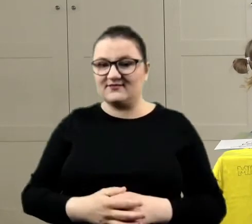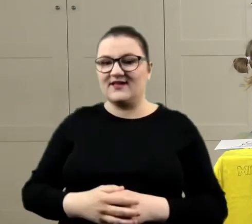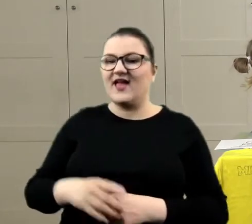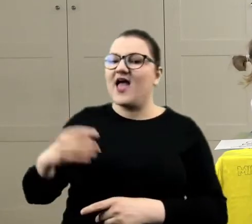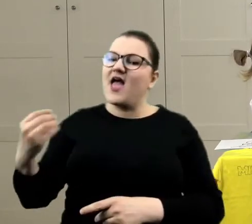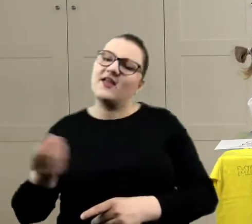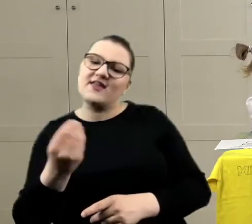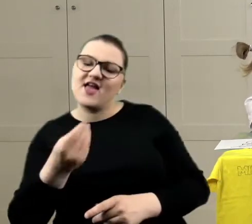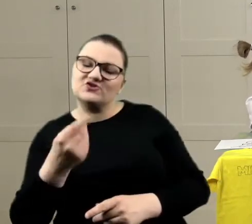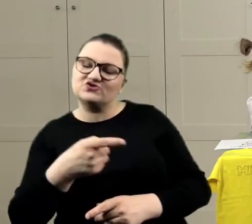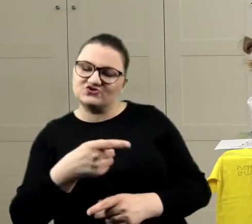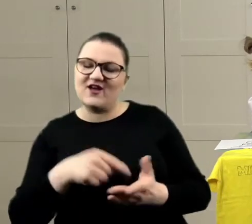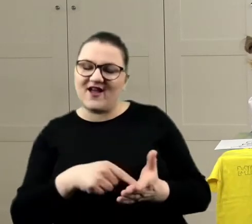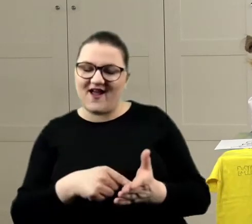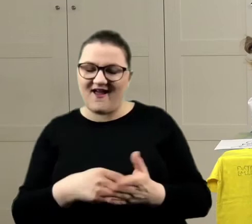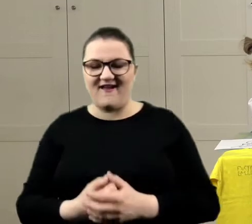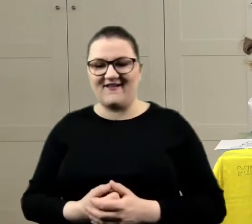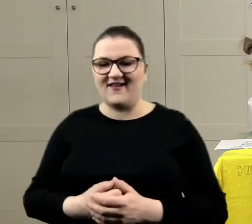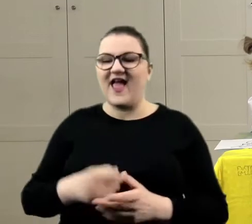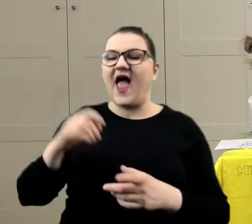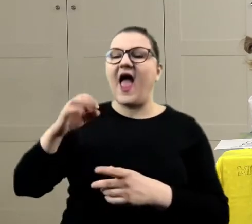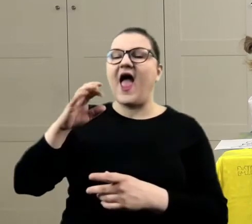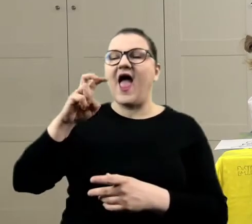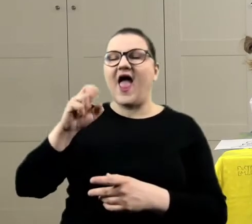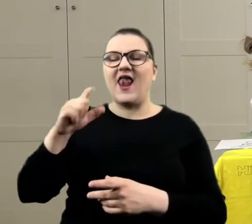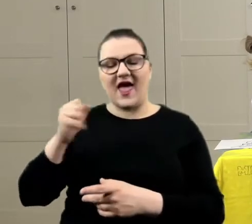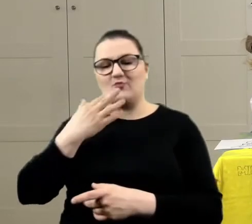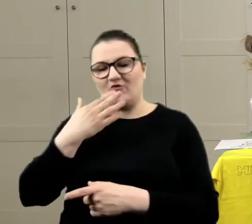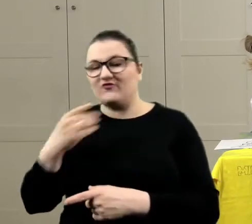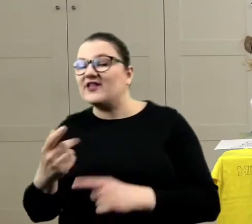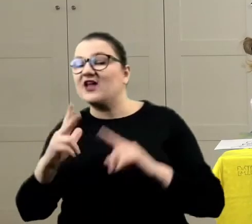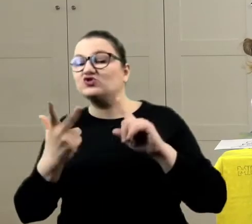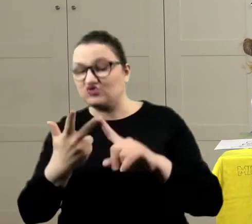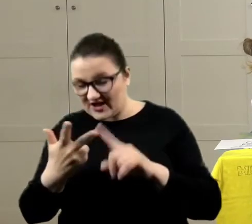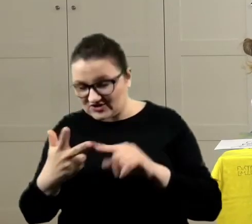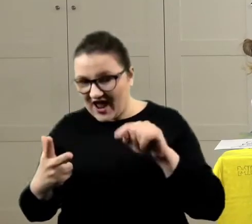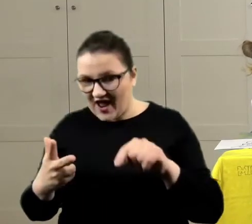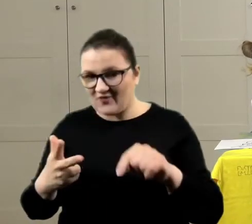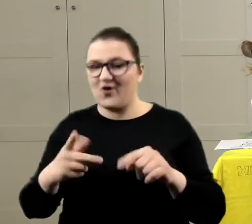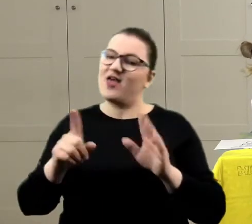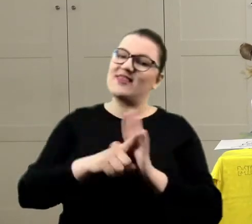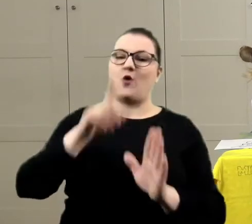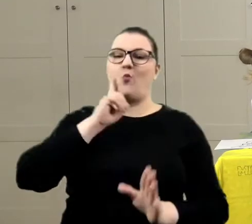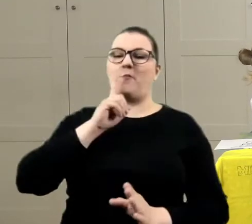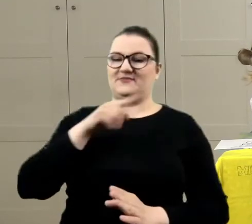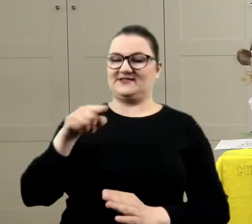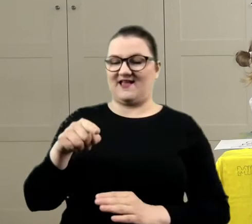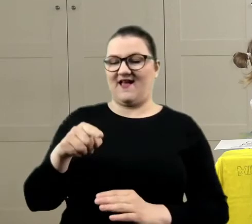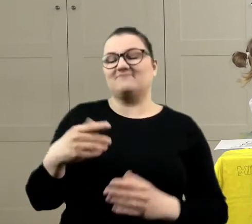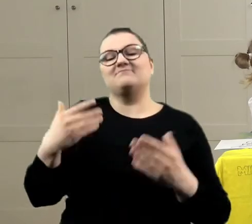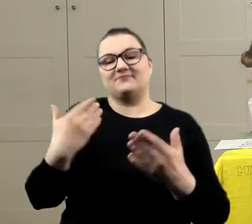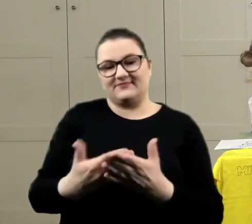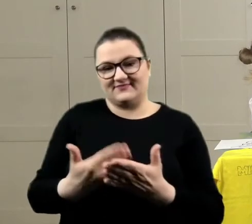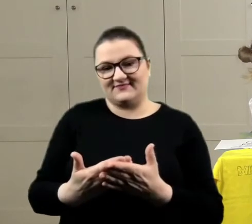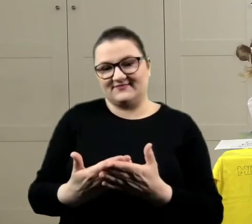chłopaków. Tak, a tutaj słuchajcie, Hela mówi o tym, że ta koszulka jest dla chłopca, ponieważ... Ma